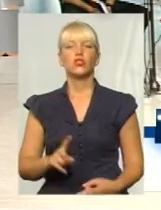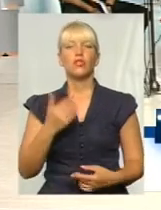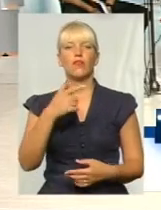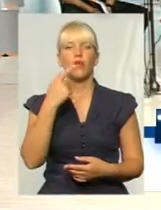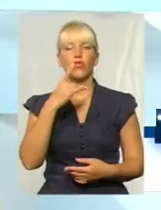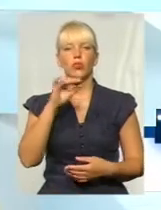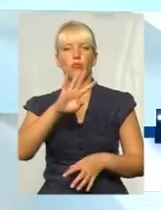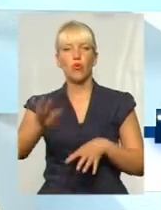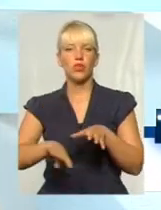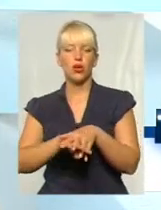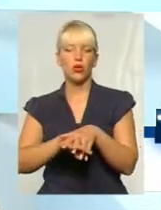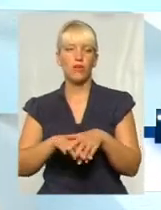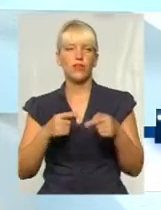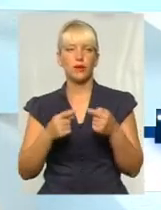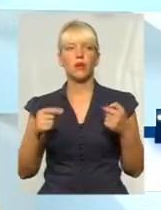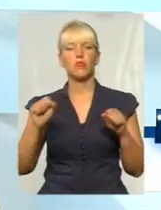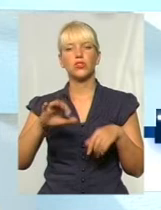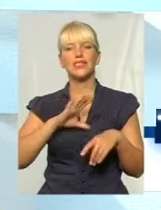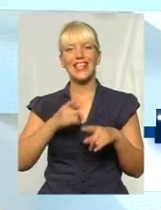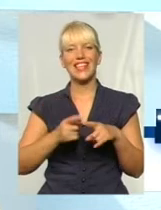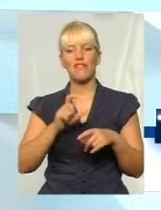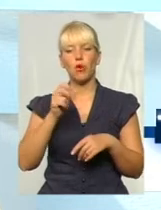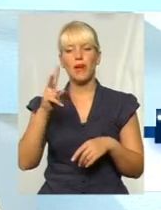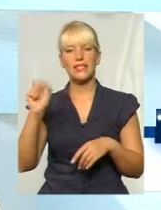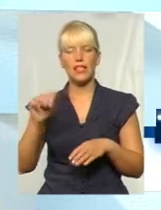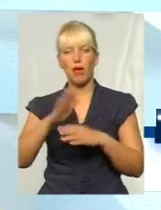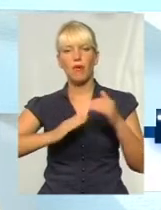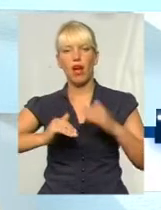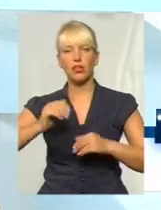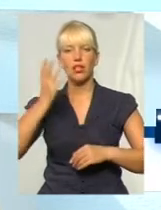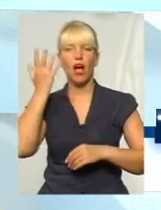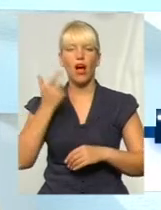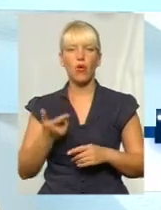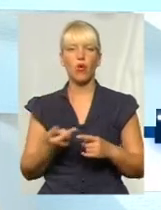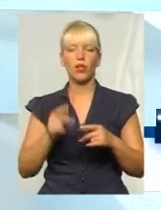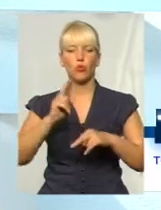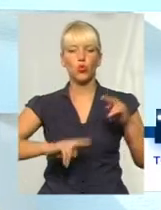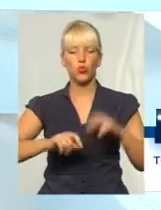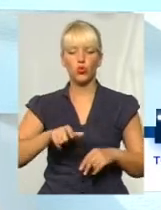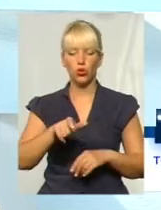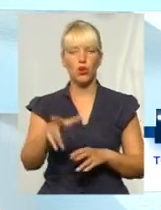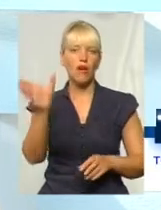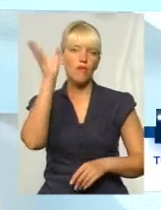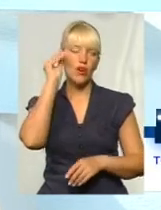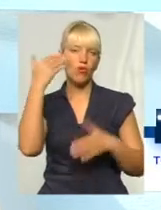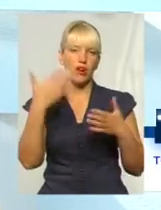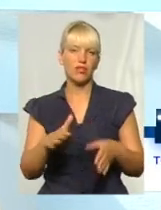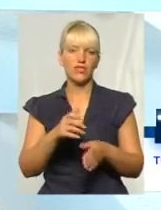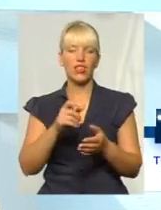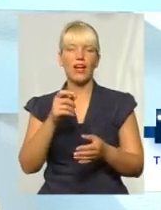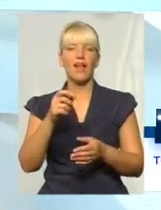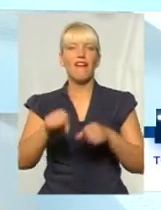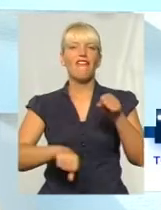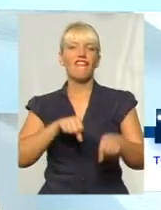пан Олег? Це, напевно, європейська практика, це коли будується дорога з урахуванням вже велоінфраструктури,